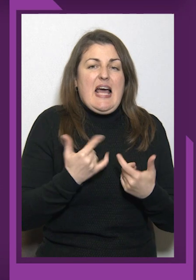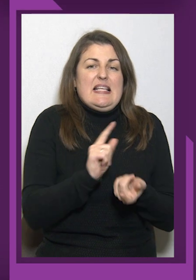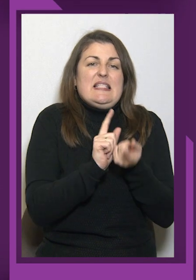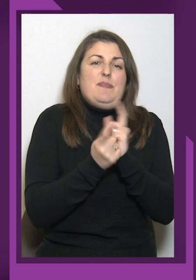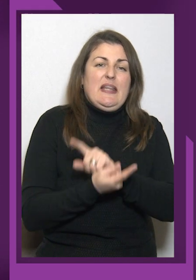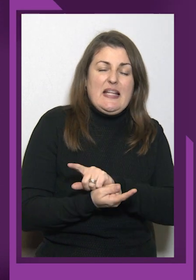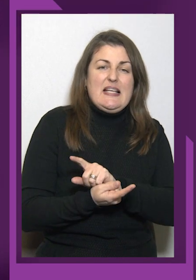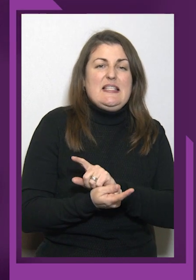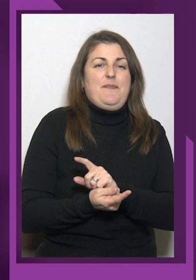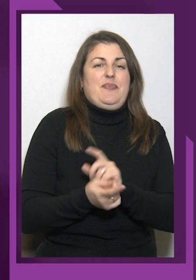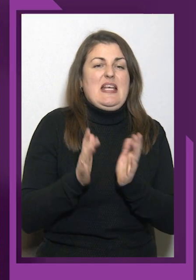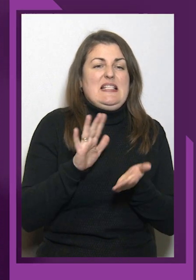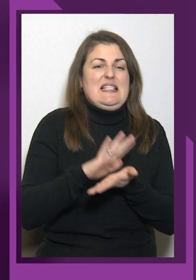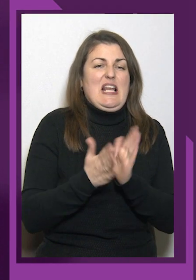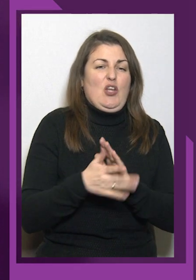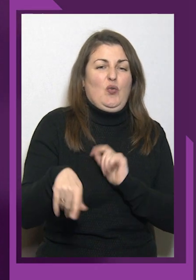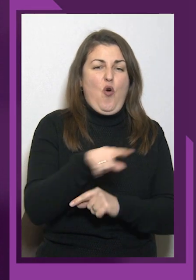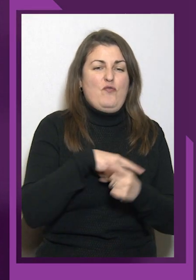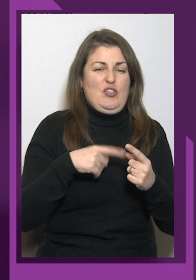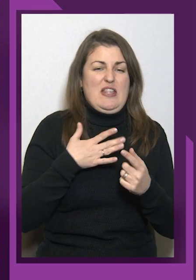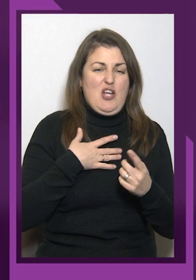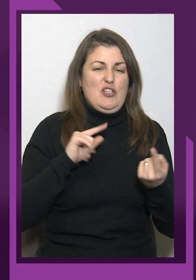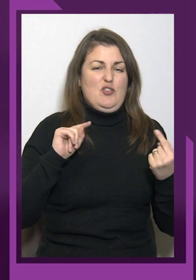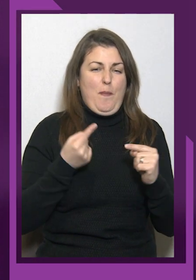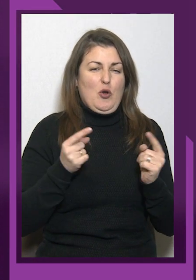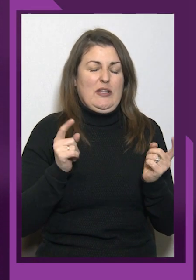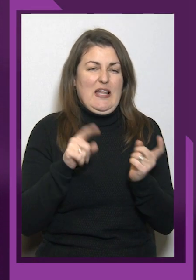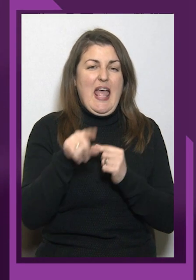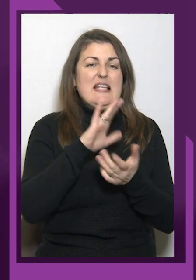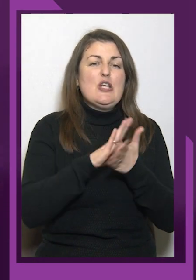і ситуація порядок сил у світовому пауерліфтингу?